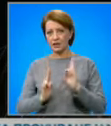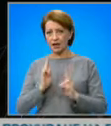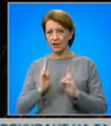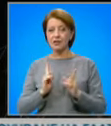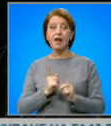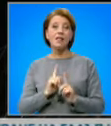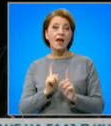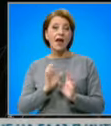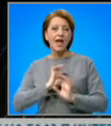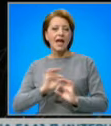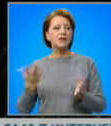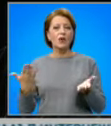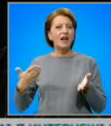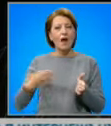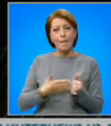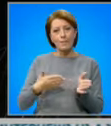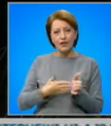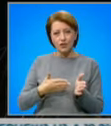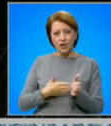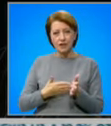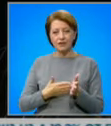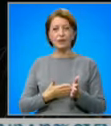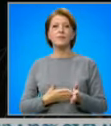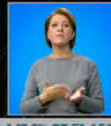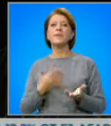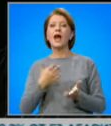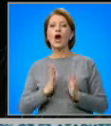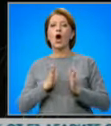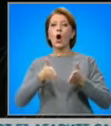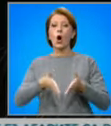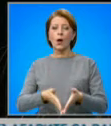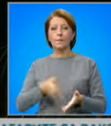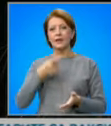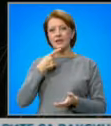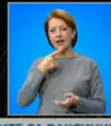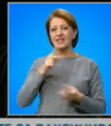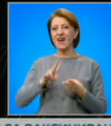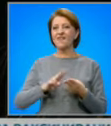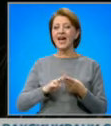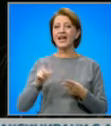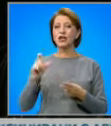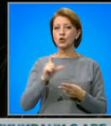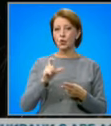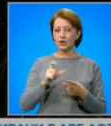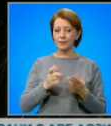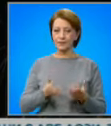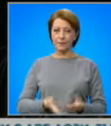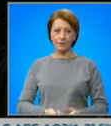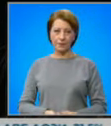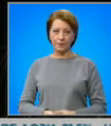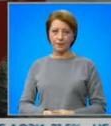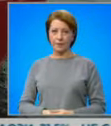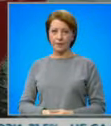този инцидент, при който кораб, който носи името ВРСУ, заседна край бреговете на Каменбряг. Повече подробности вижте в